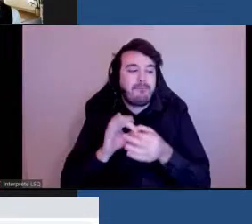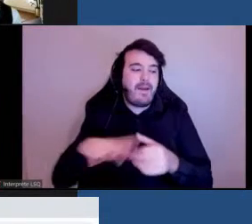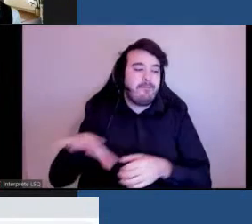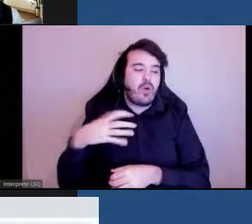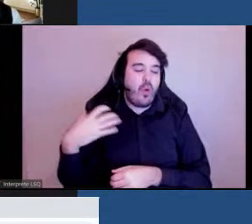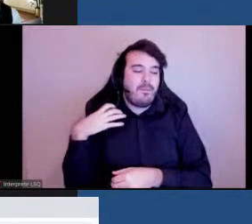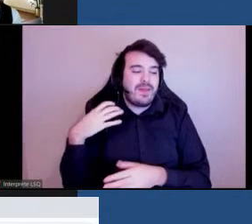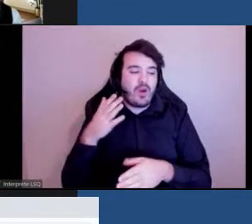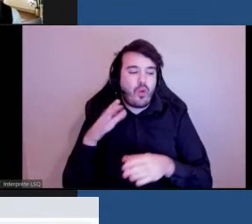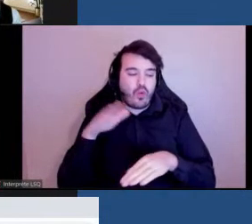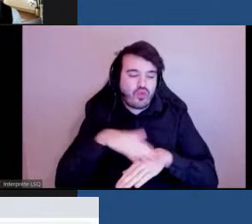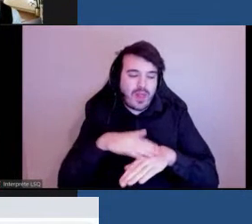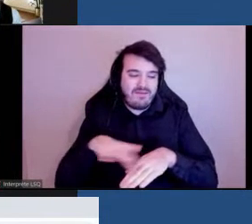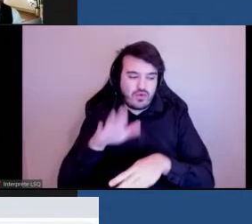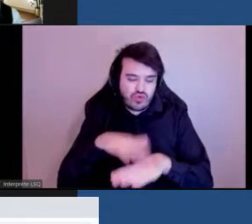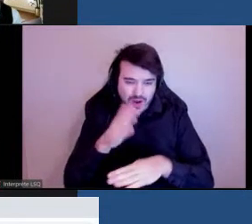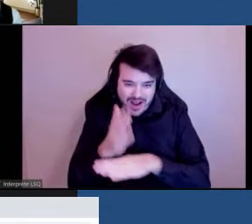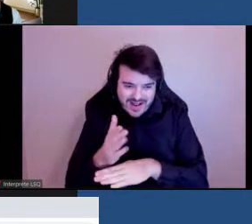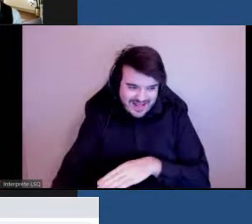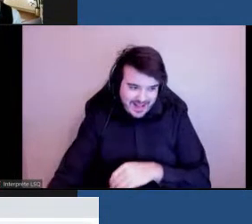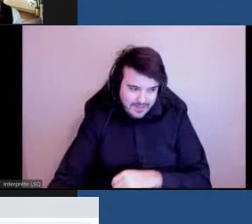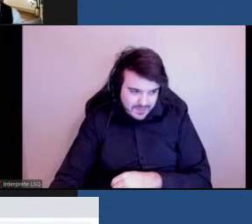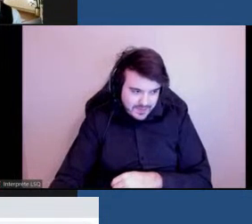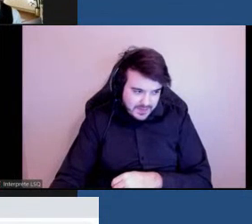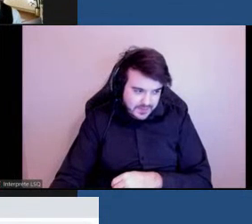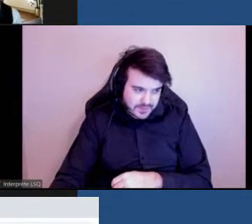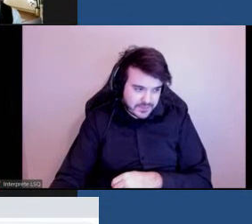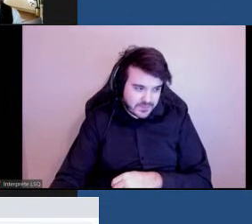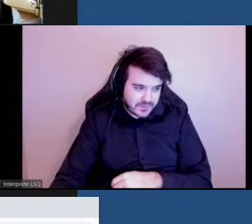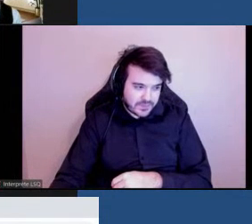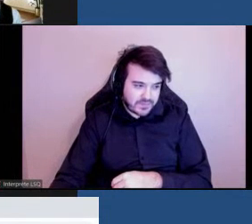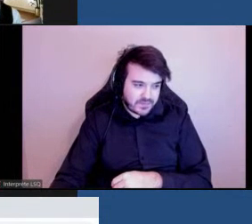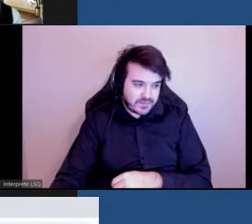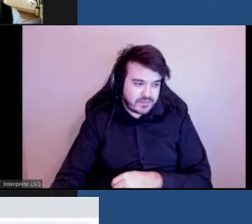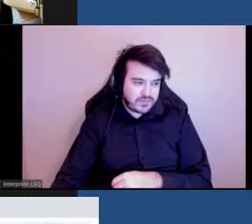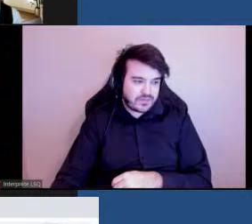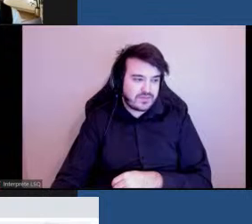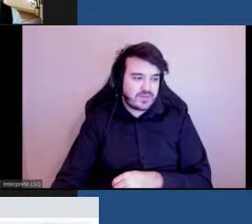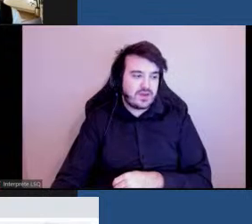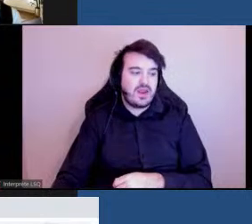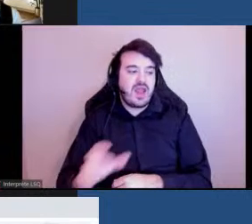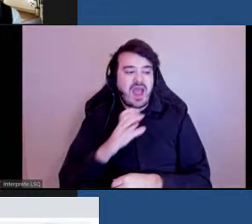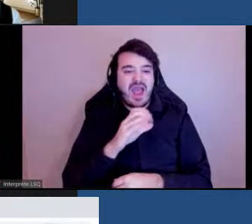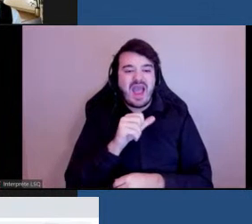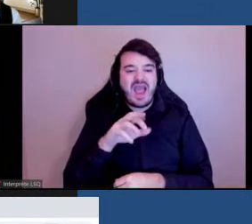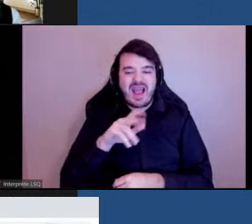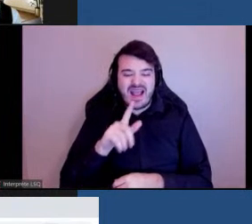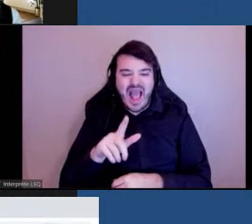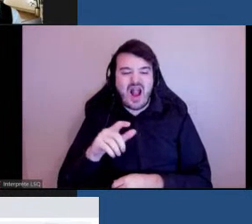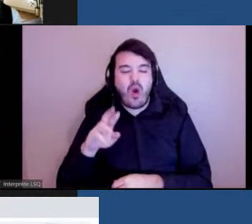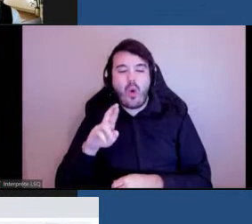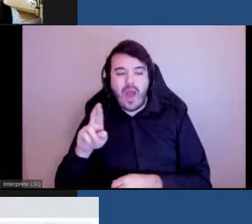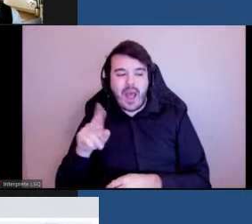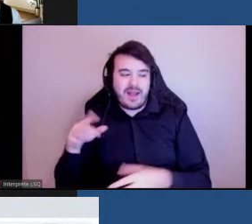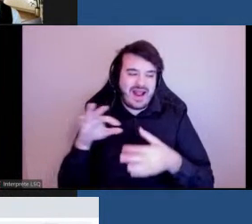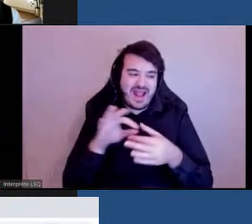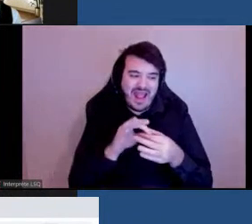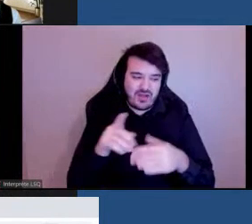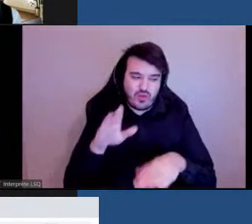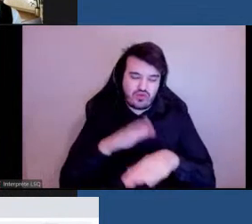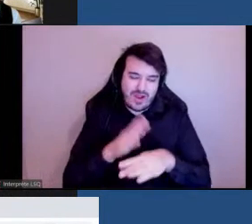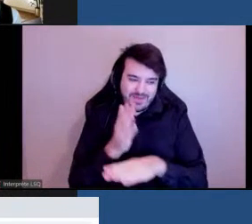'accessibilité, Councillor Roulin, liaison du comité d'accessibilité, Philippe Turcotte